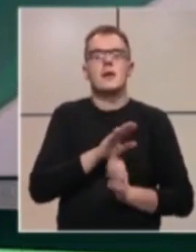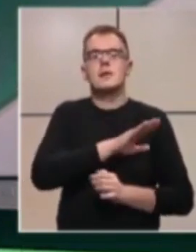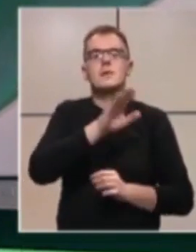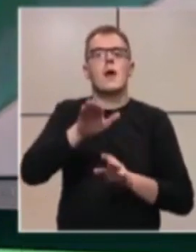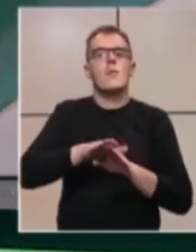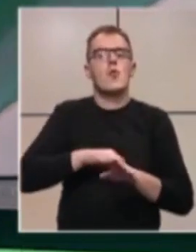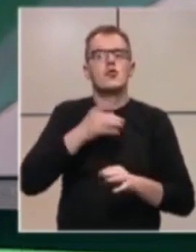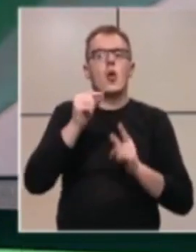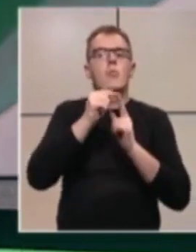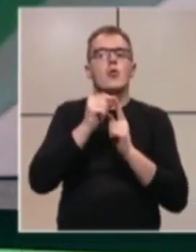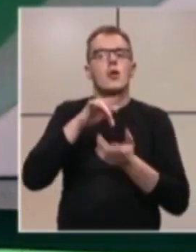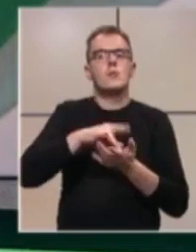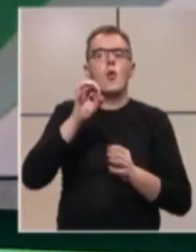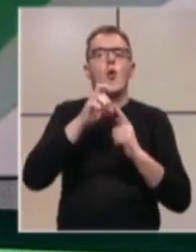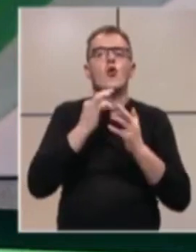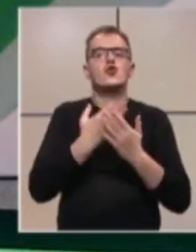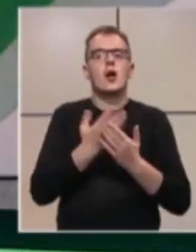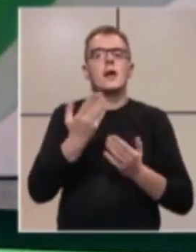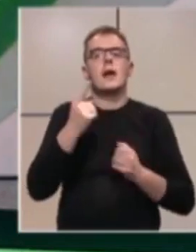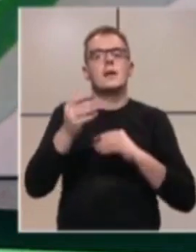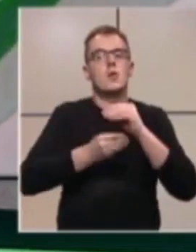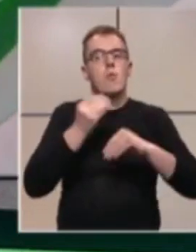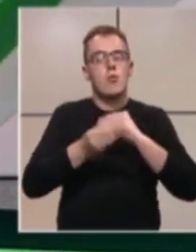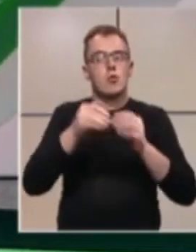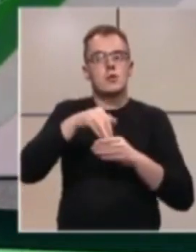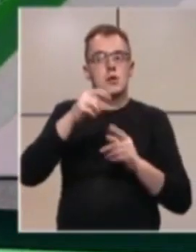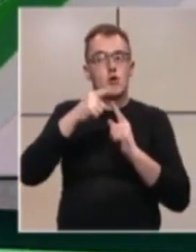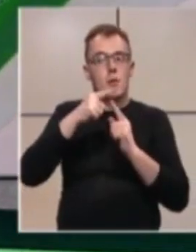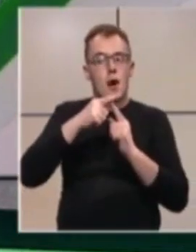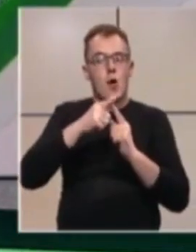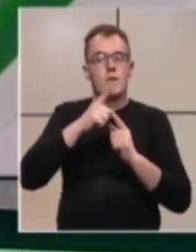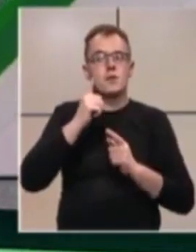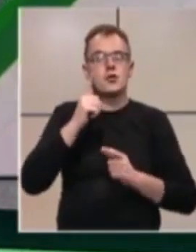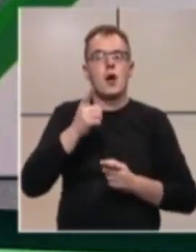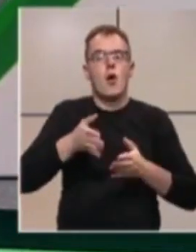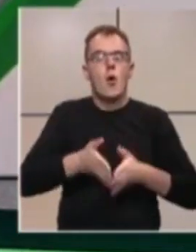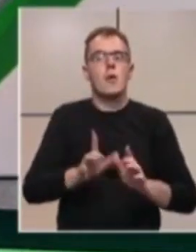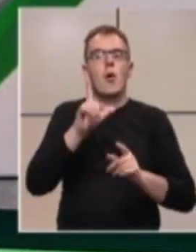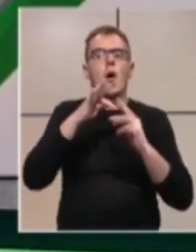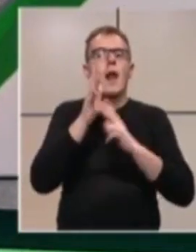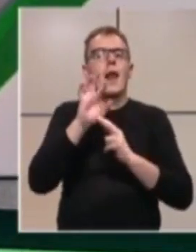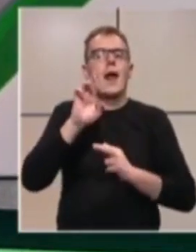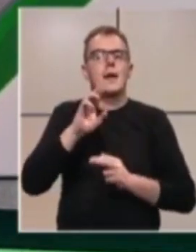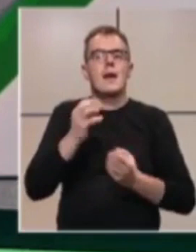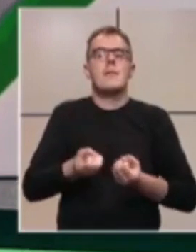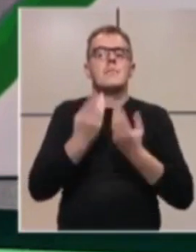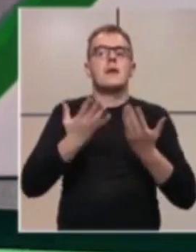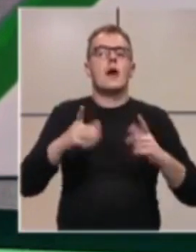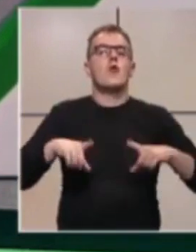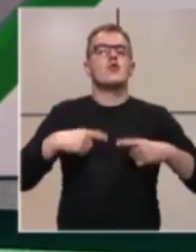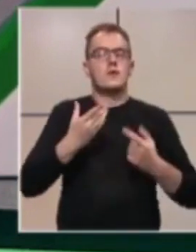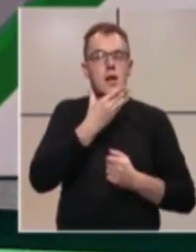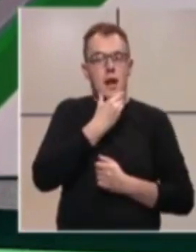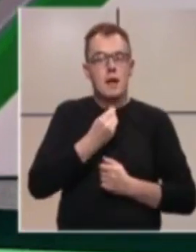počelo u Potočanima kod Ođaka, kada se u porodici Topalović obrelo lane. Priroda kao i život su